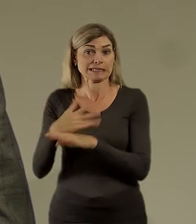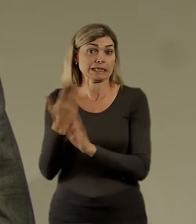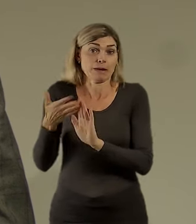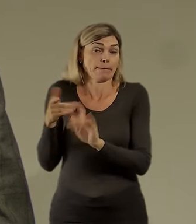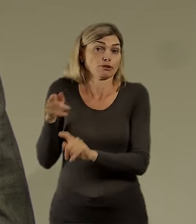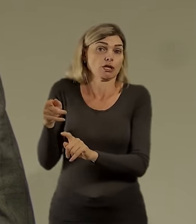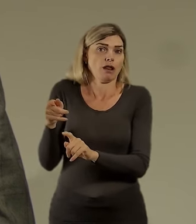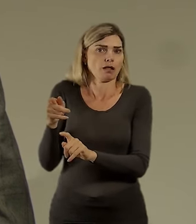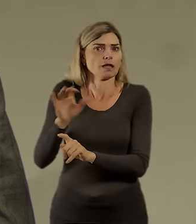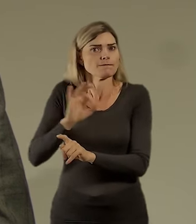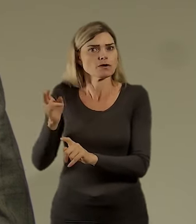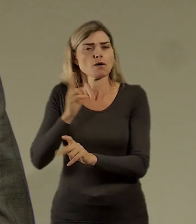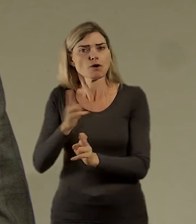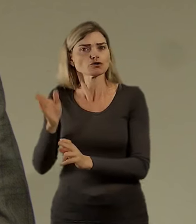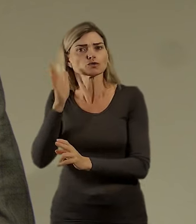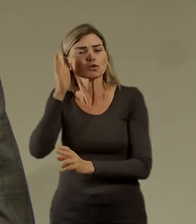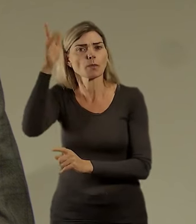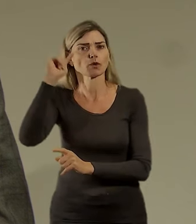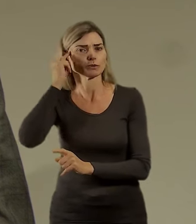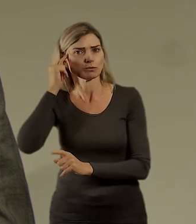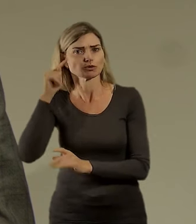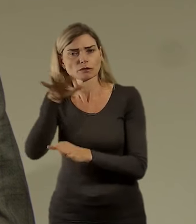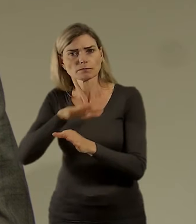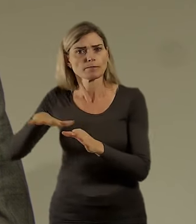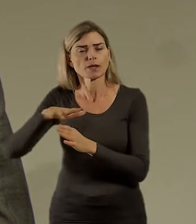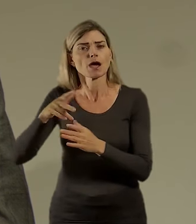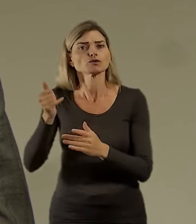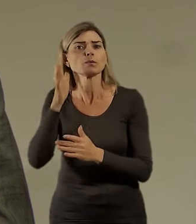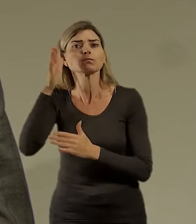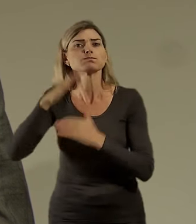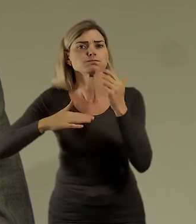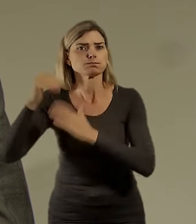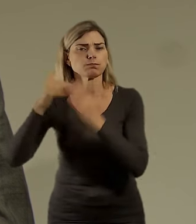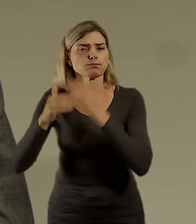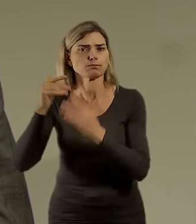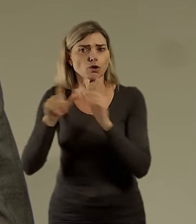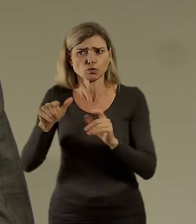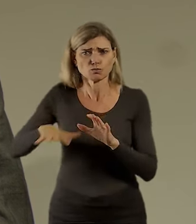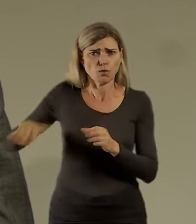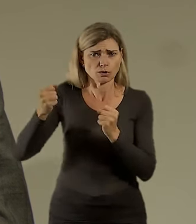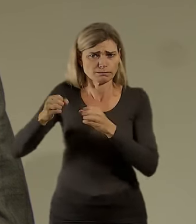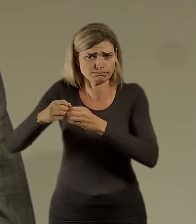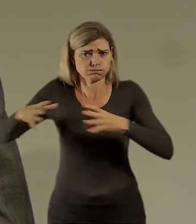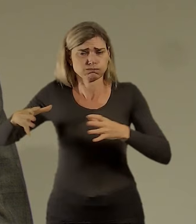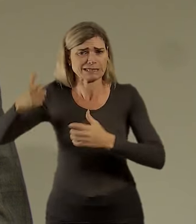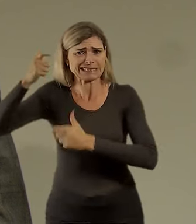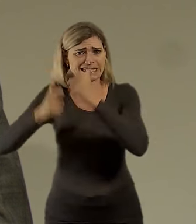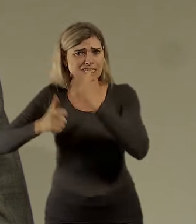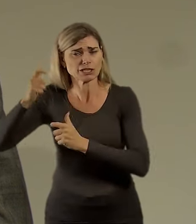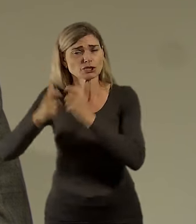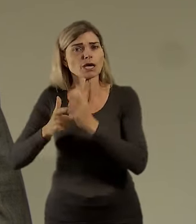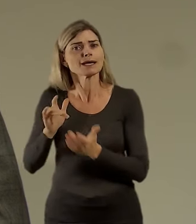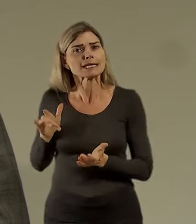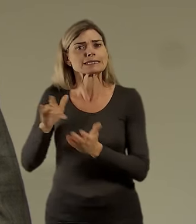výzva v oblasti urbanismu. Prostě co udělat s těmi sídlišti, tak aby byly vlastně tím 15